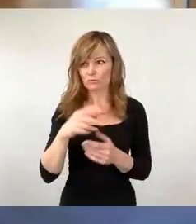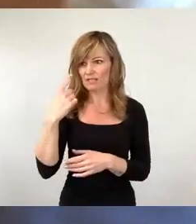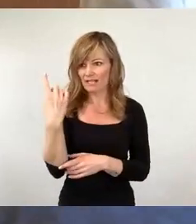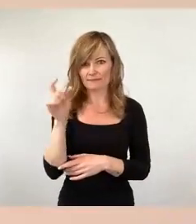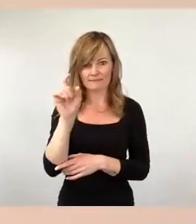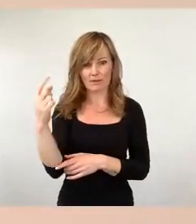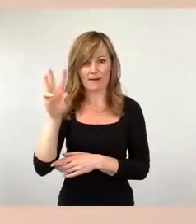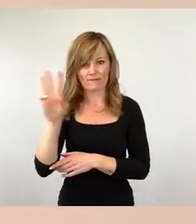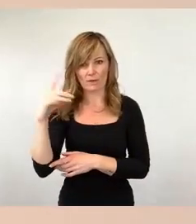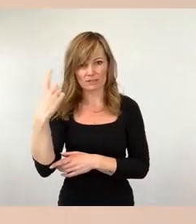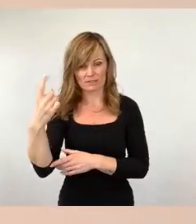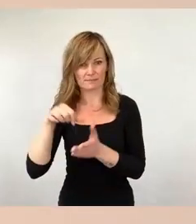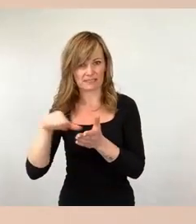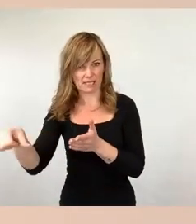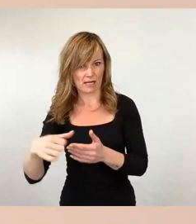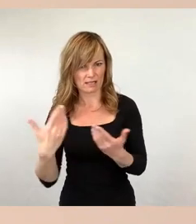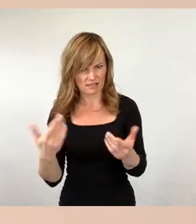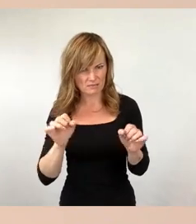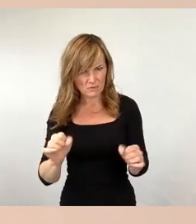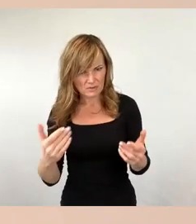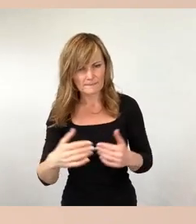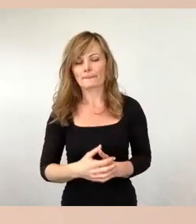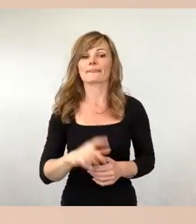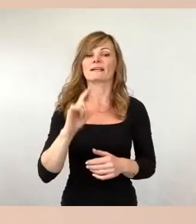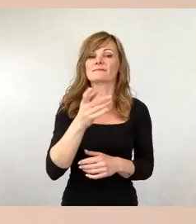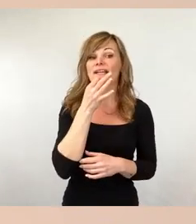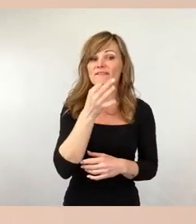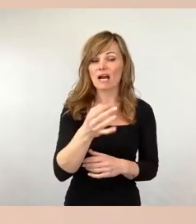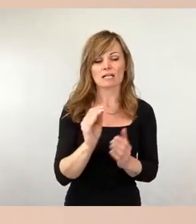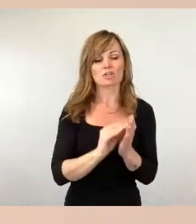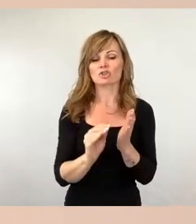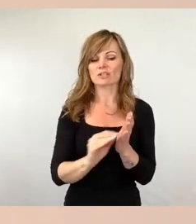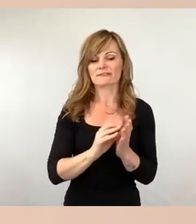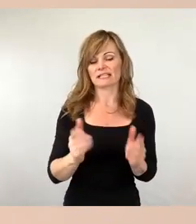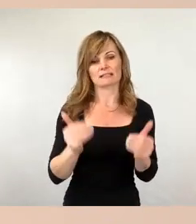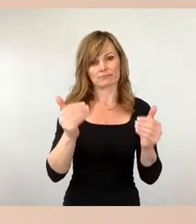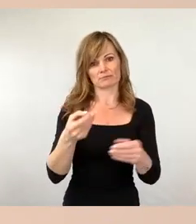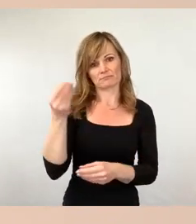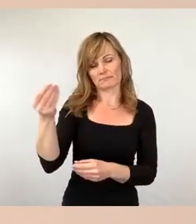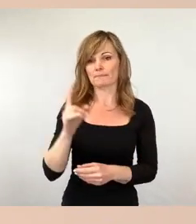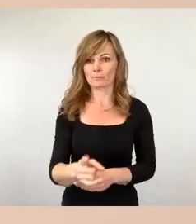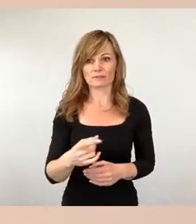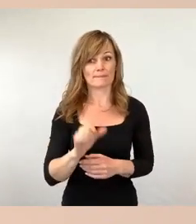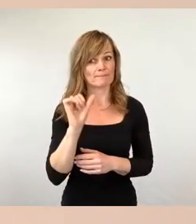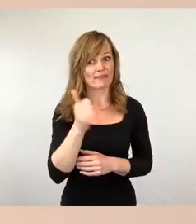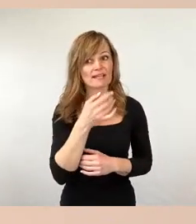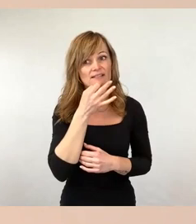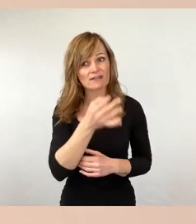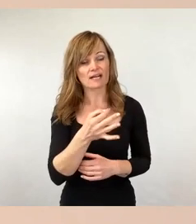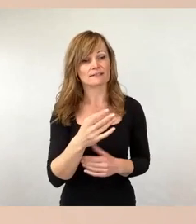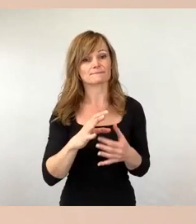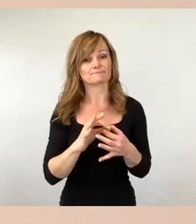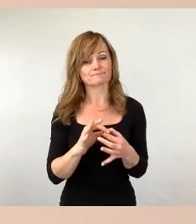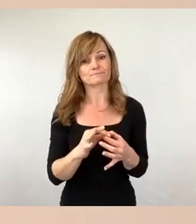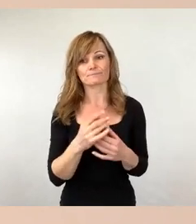Die zweite Frage kann ich im Nachgang nochmal schriftlich nachrechnen. Zu der ersten Frage, die bezog sich ja sozusagen auf